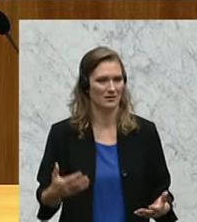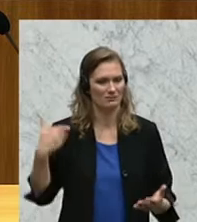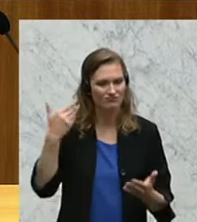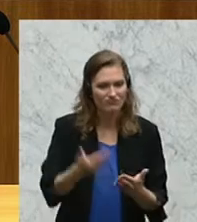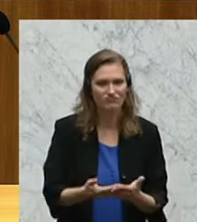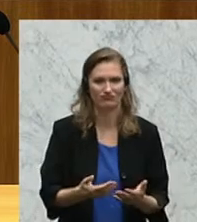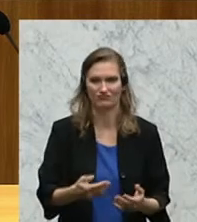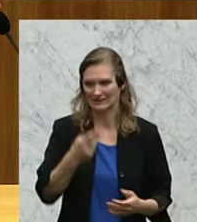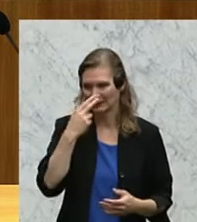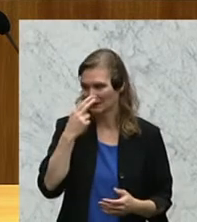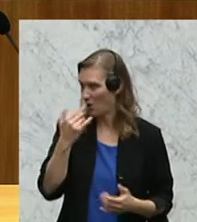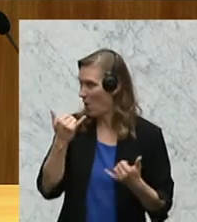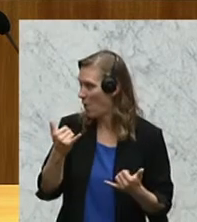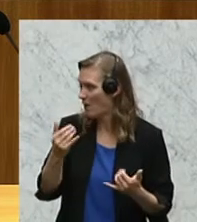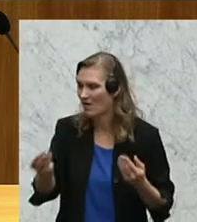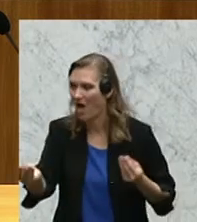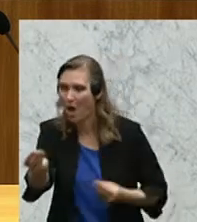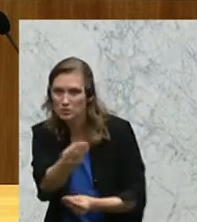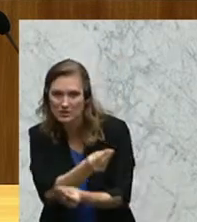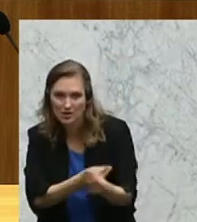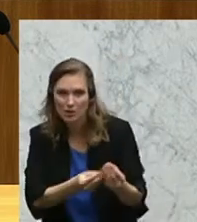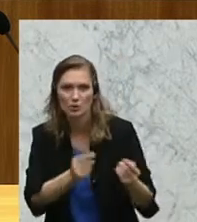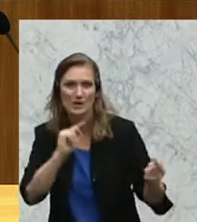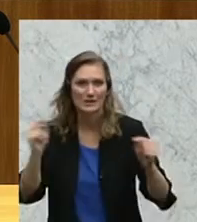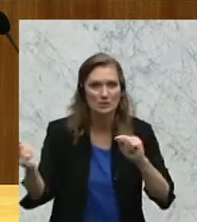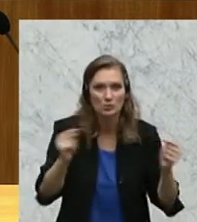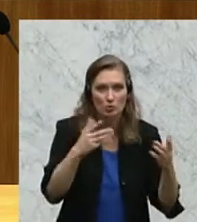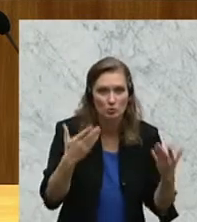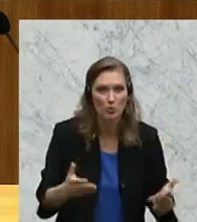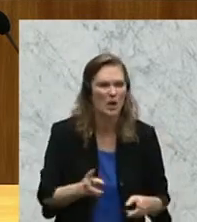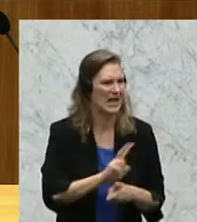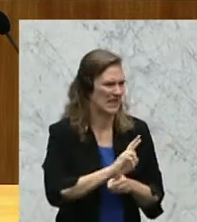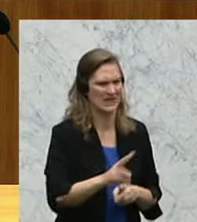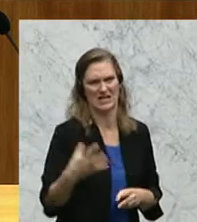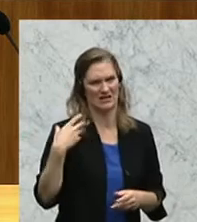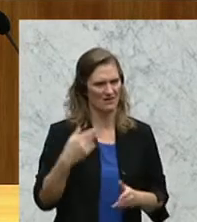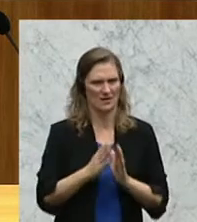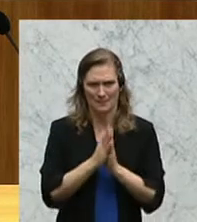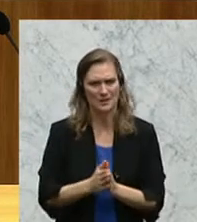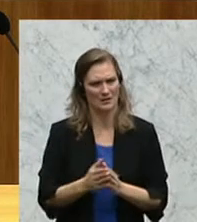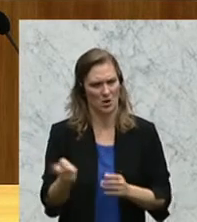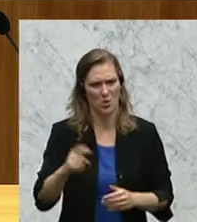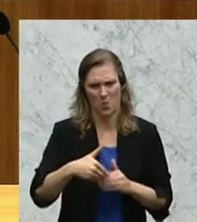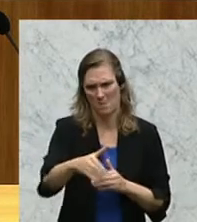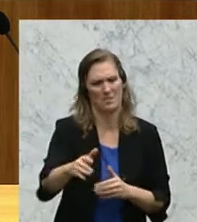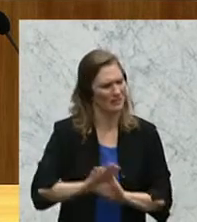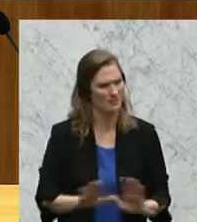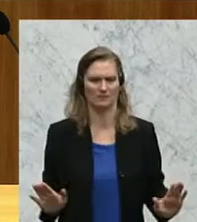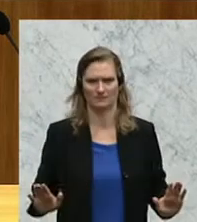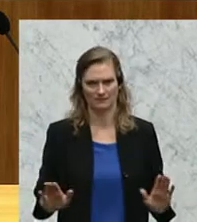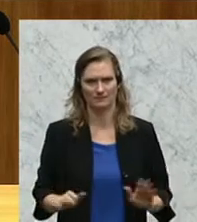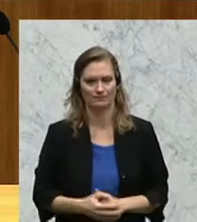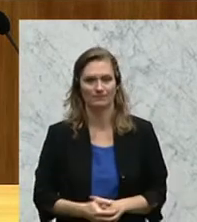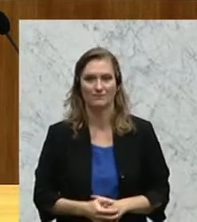ausgetauscht und diskutiert haben, nie mehr wieder passieren dürfen. Und auch die